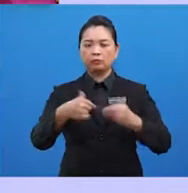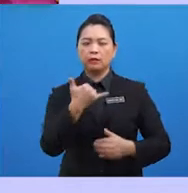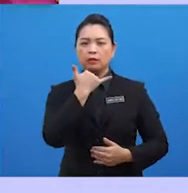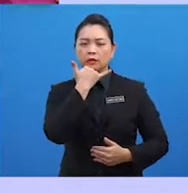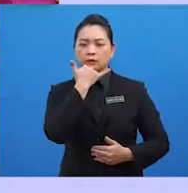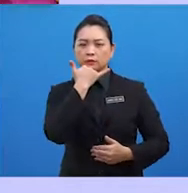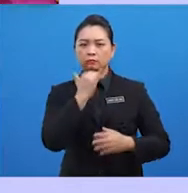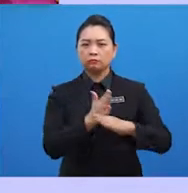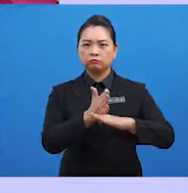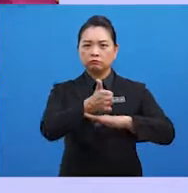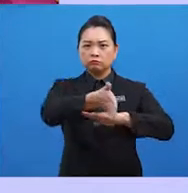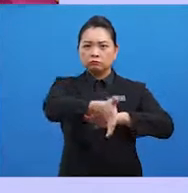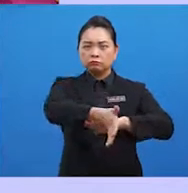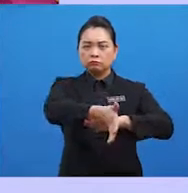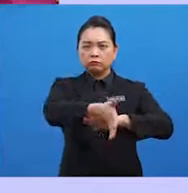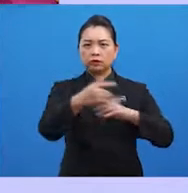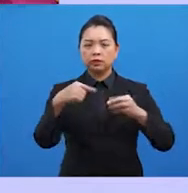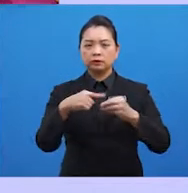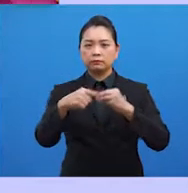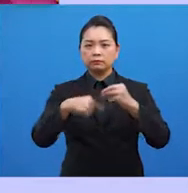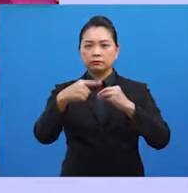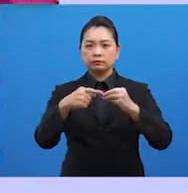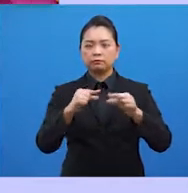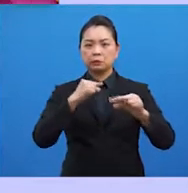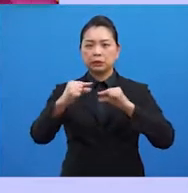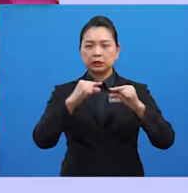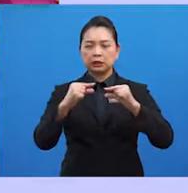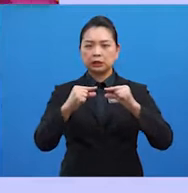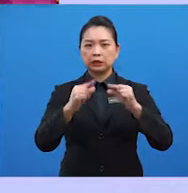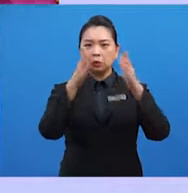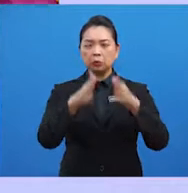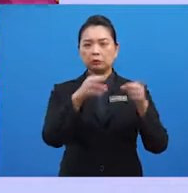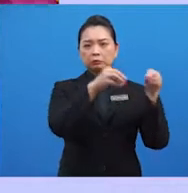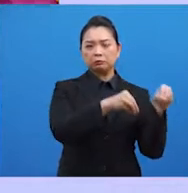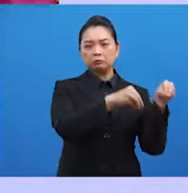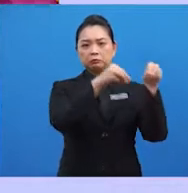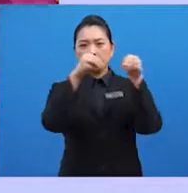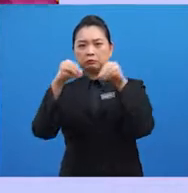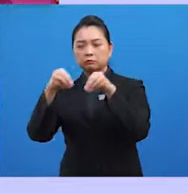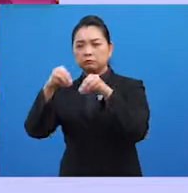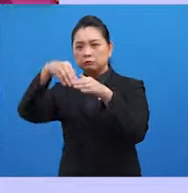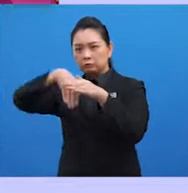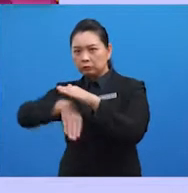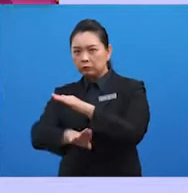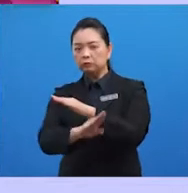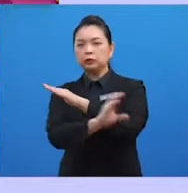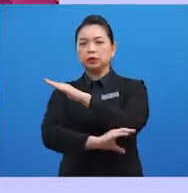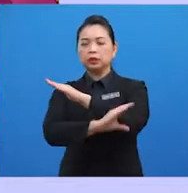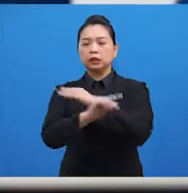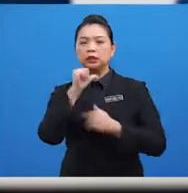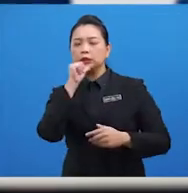rentas sempadan berkaitan pergerakan migren tidak sah di rantau Asia Tenggara,